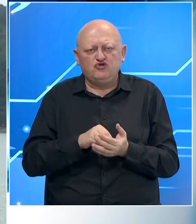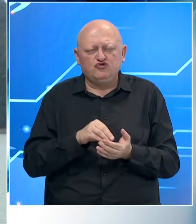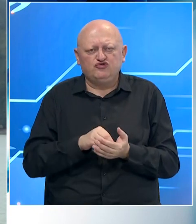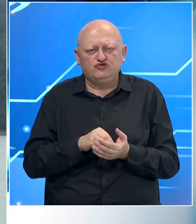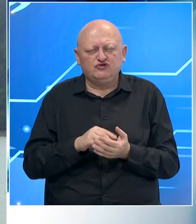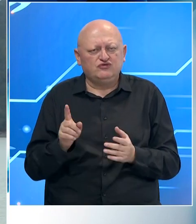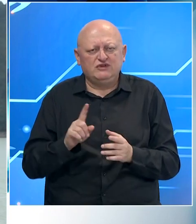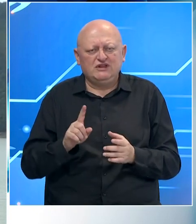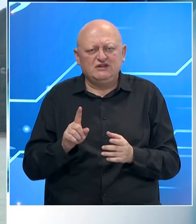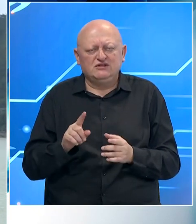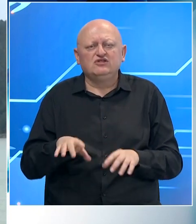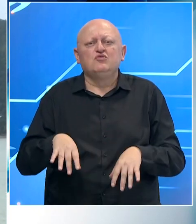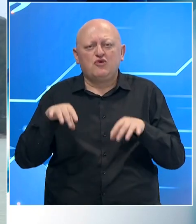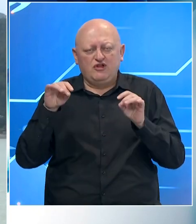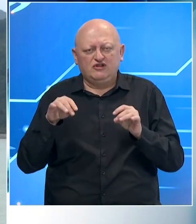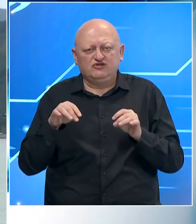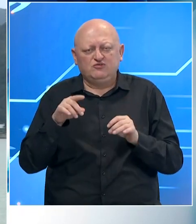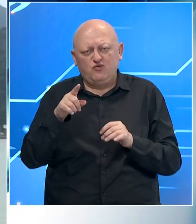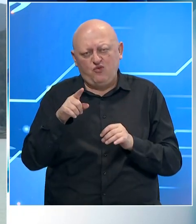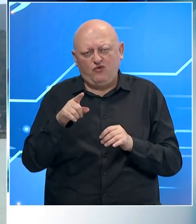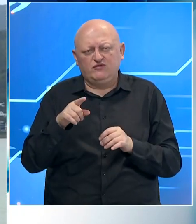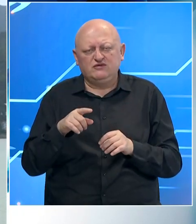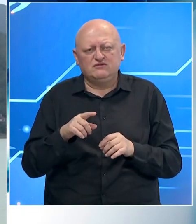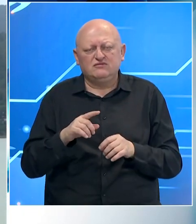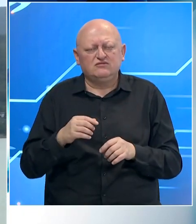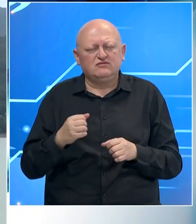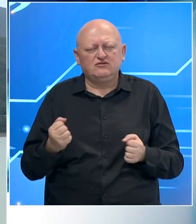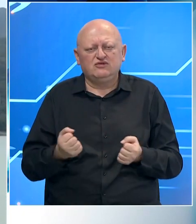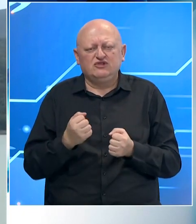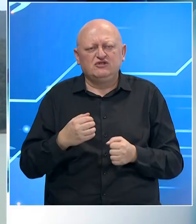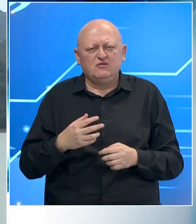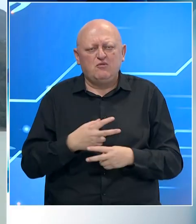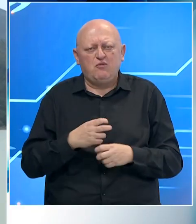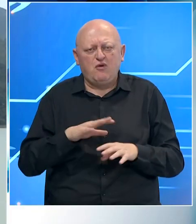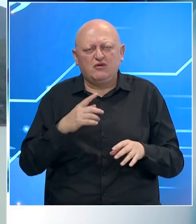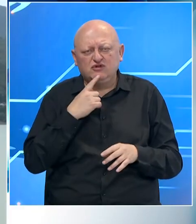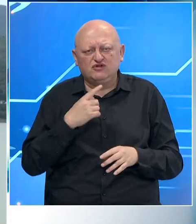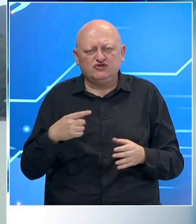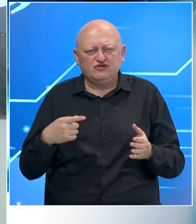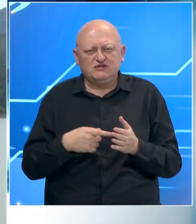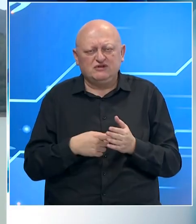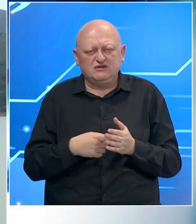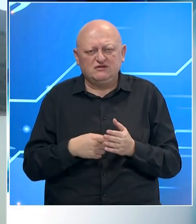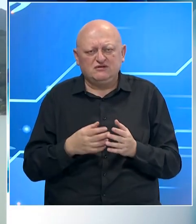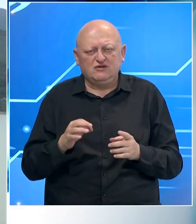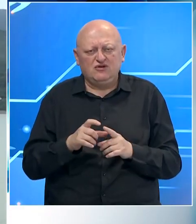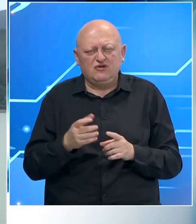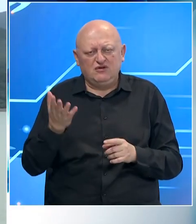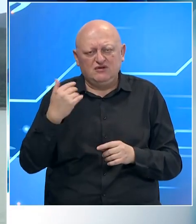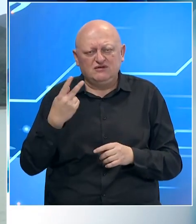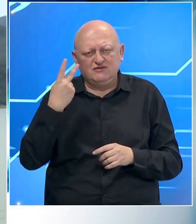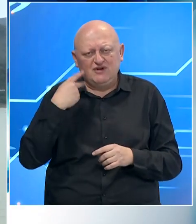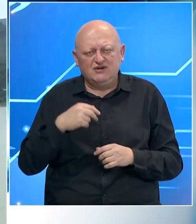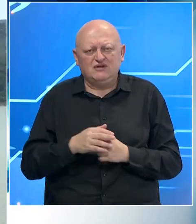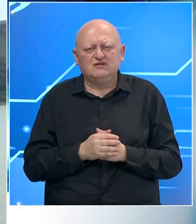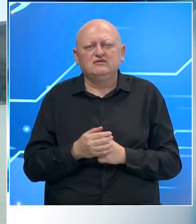nisu pronađeni u ovim nemilim poplavama što su se zadesile od prije dva